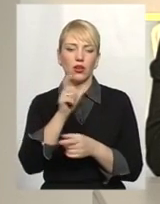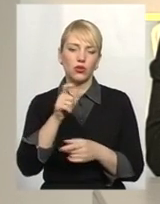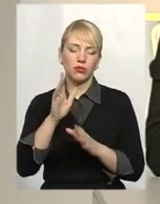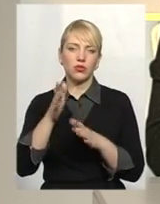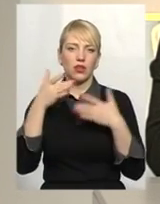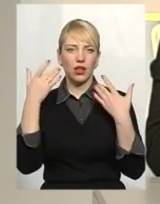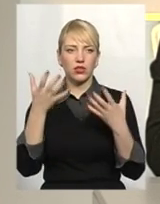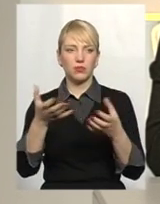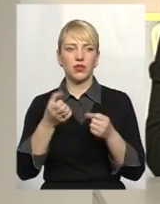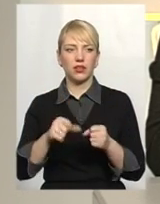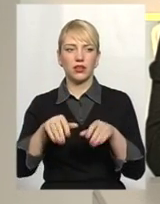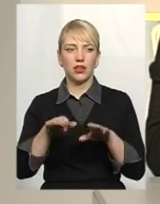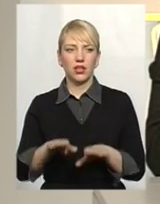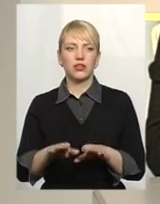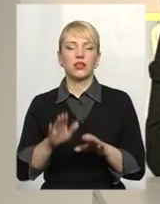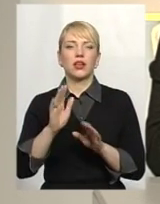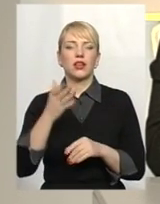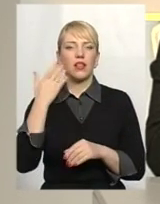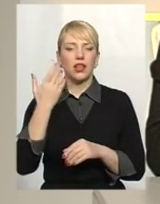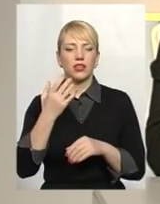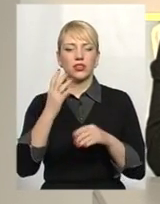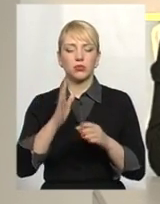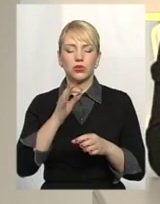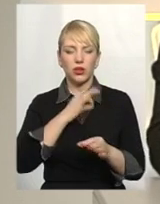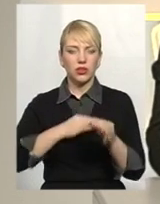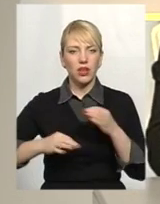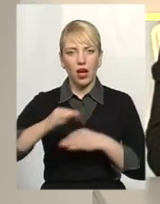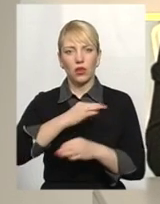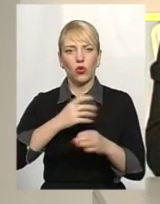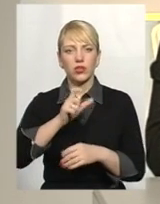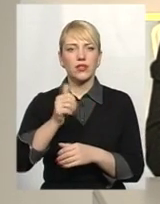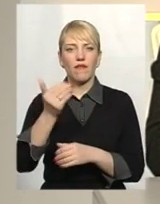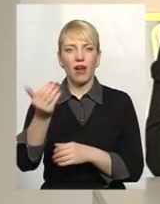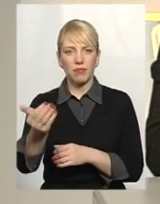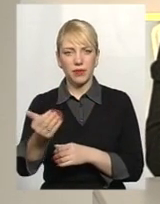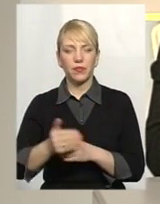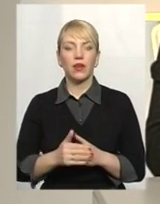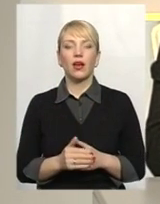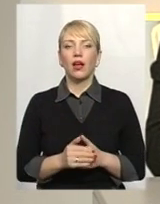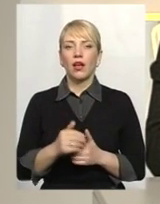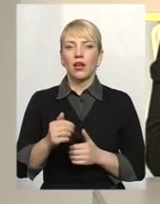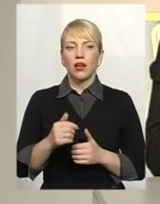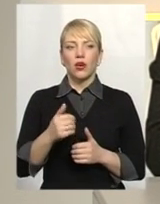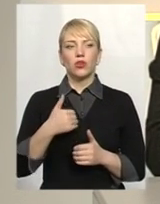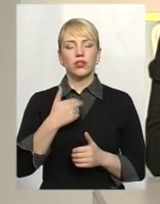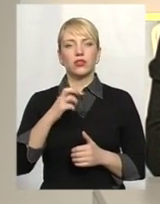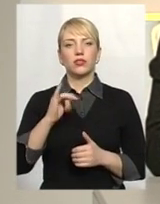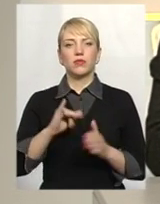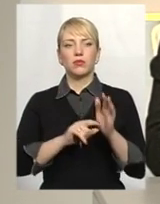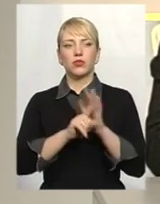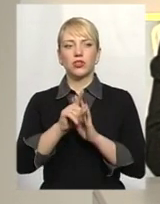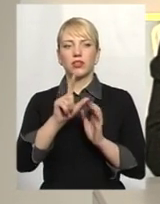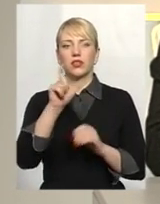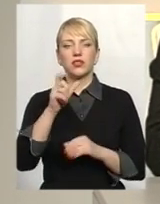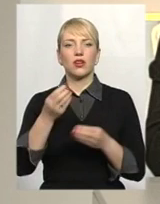легше прийняти рішення і легше вести з вами діалог, а вам з людьми. Ну, власне, хотілося б все ж таки розпочати з